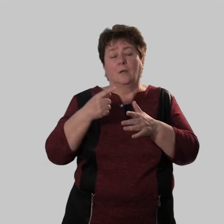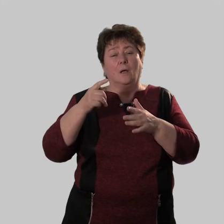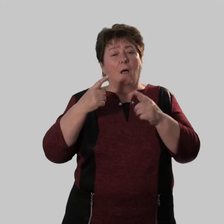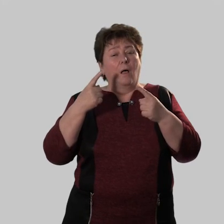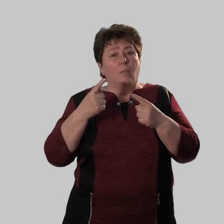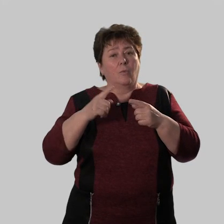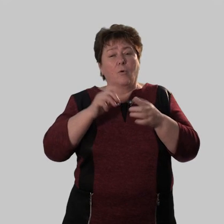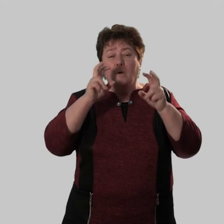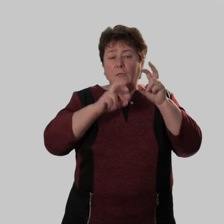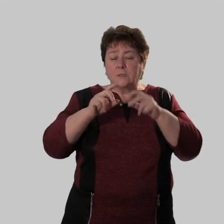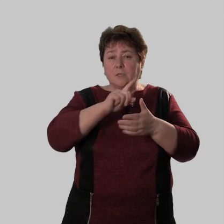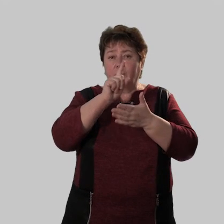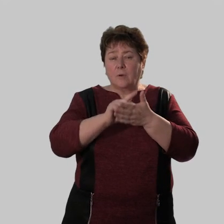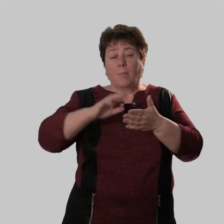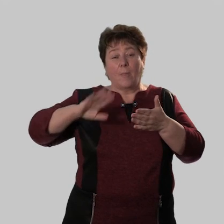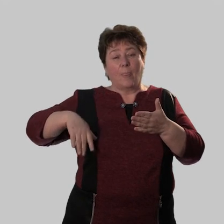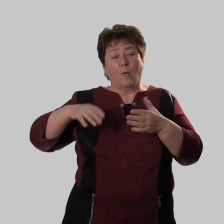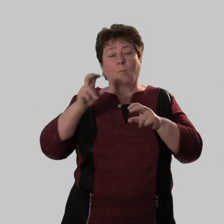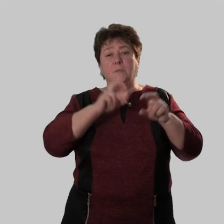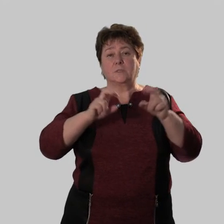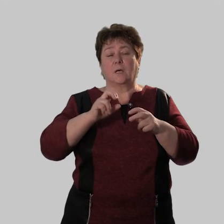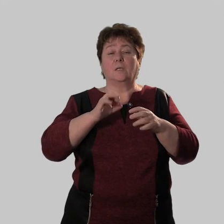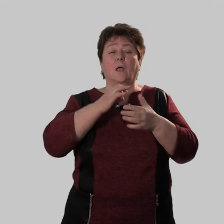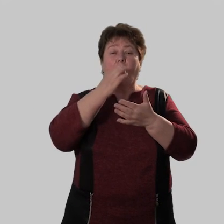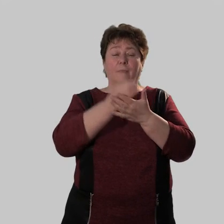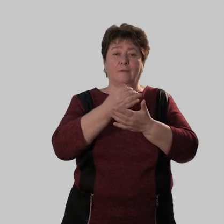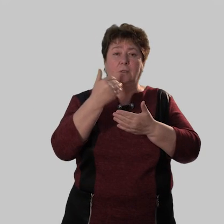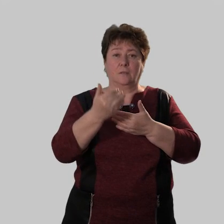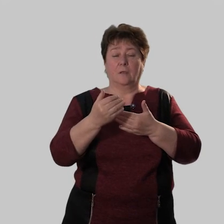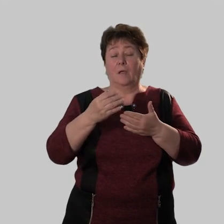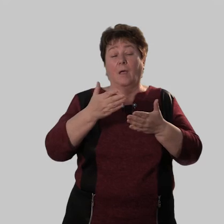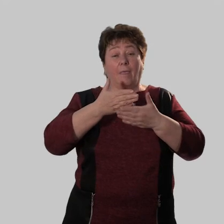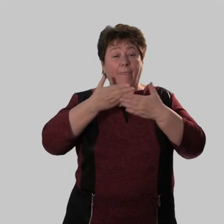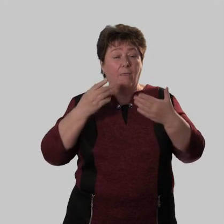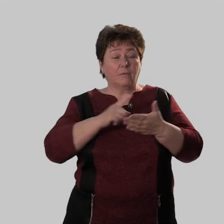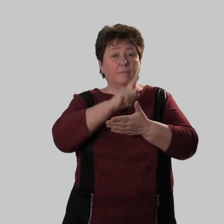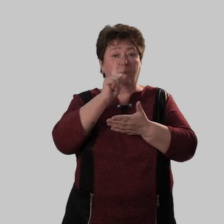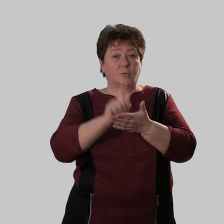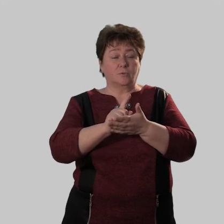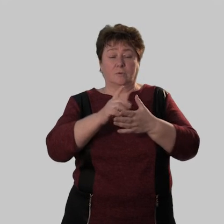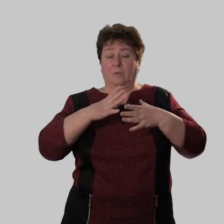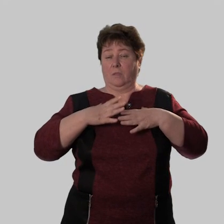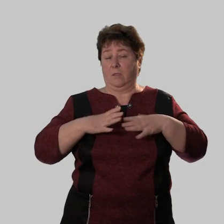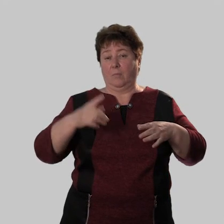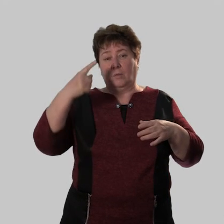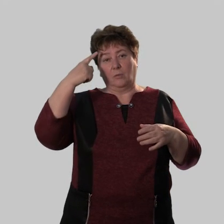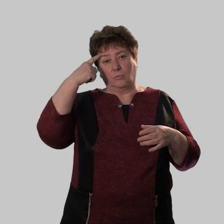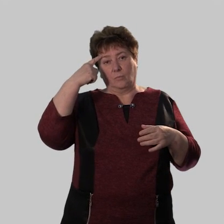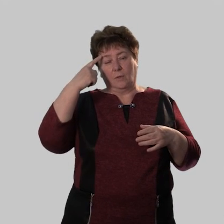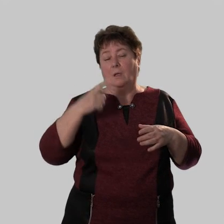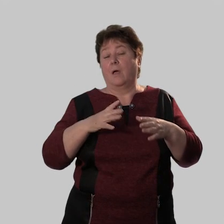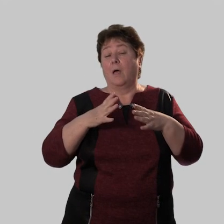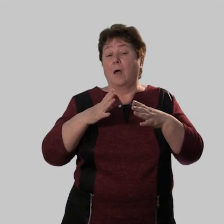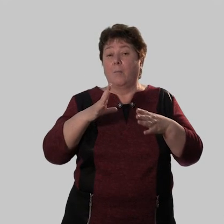– искать вопросы, потом искать ответы на них. Нет вопросов – не было никакого